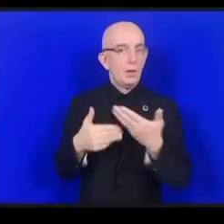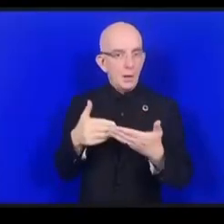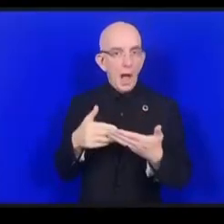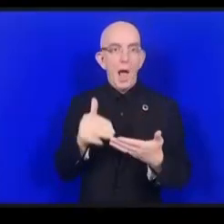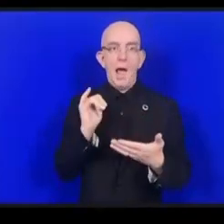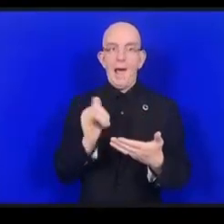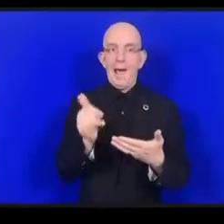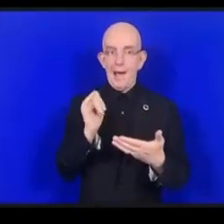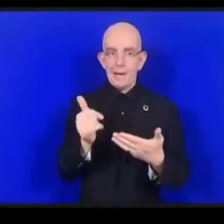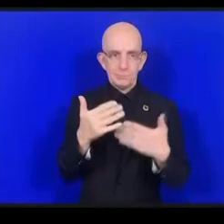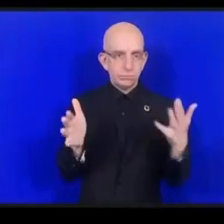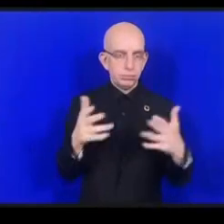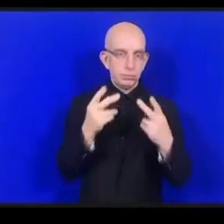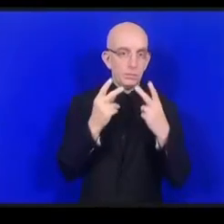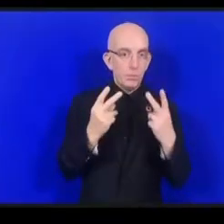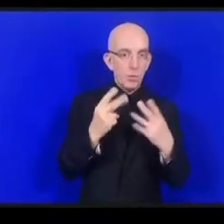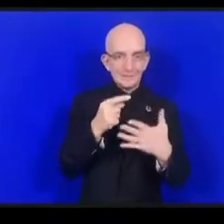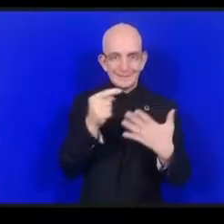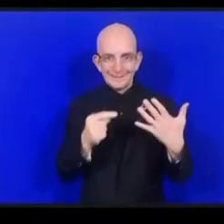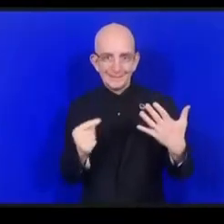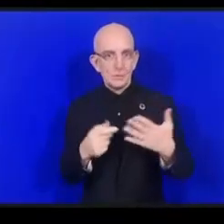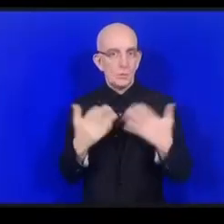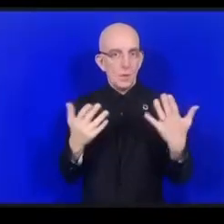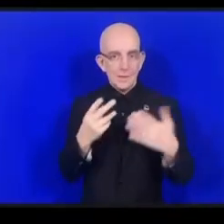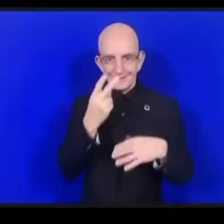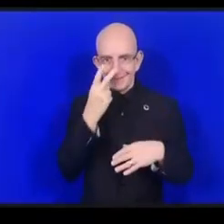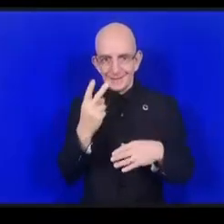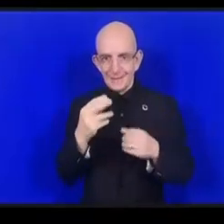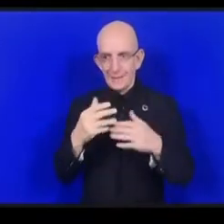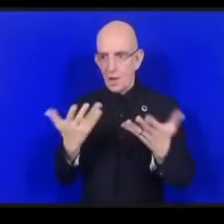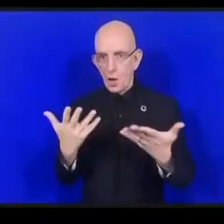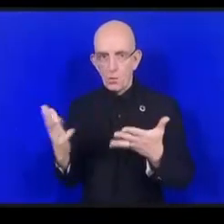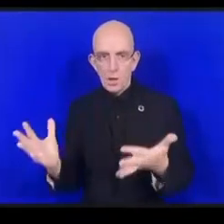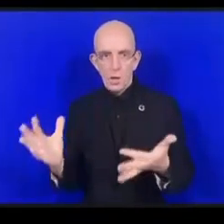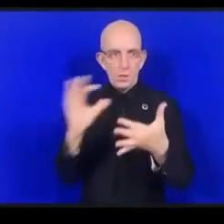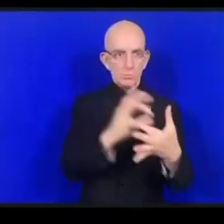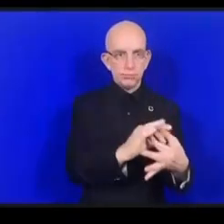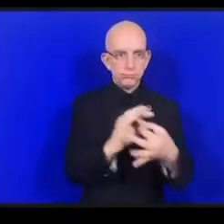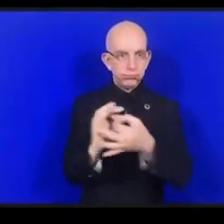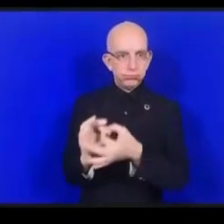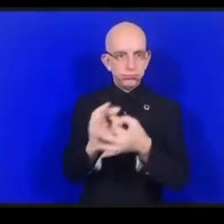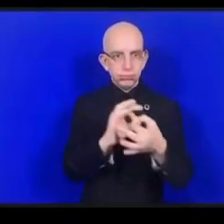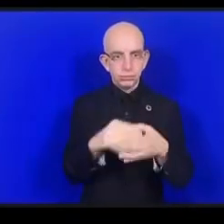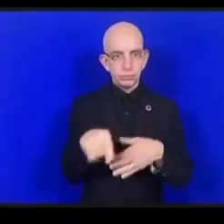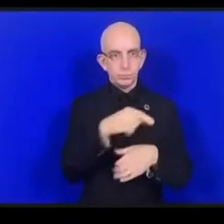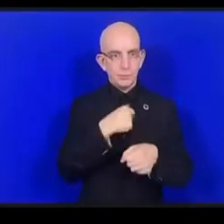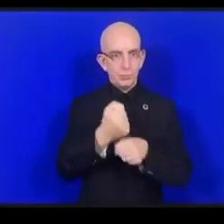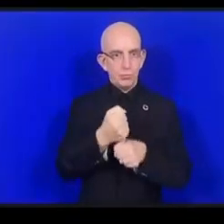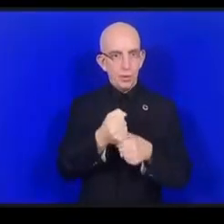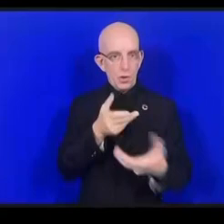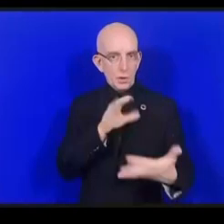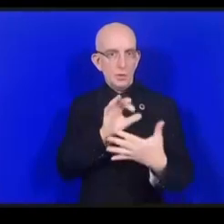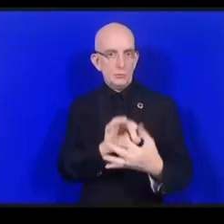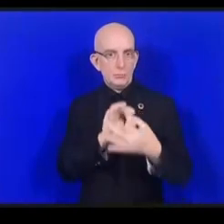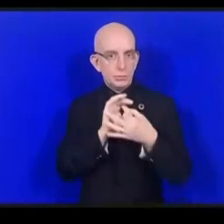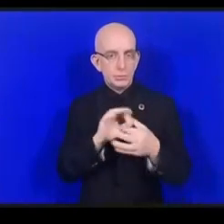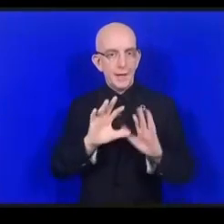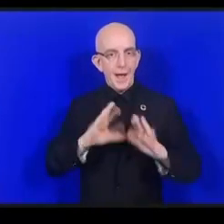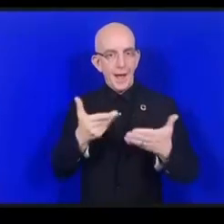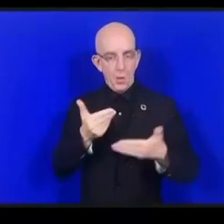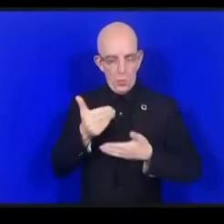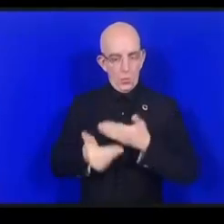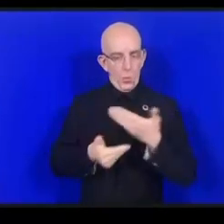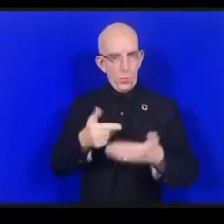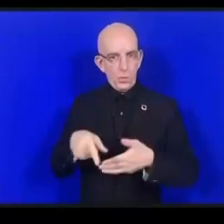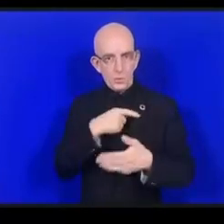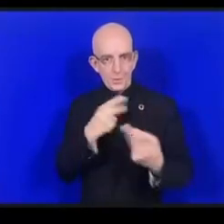تتفاعل هذه الأشياء معنا كيف نتعاون نحن معها نتعامل معها كيف نستخدمها